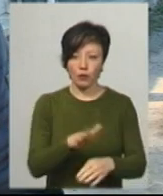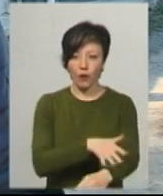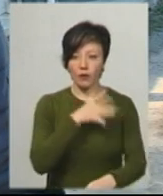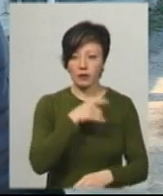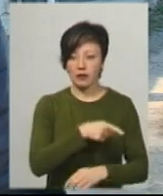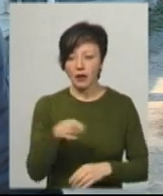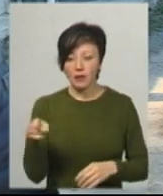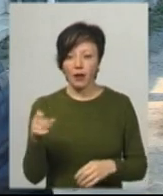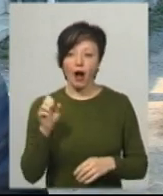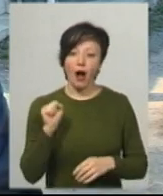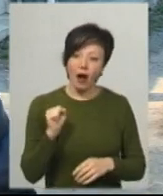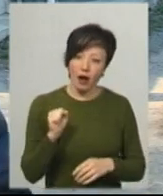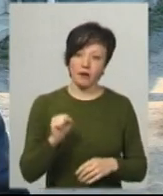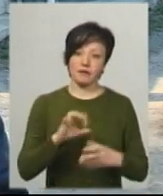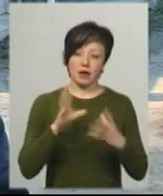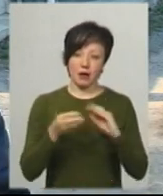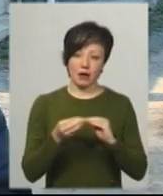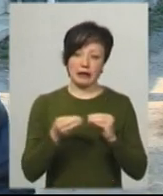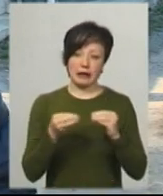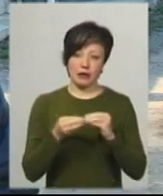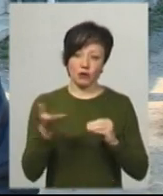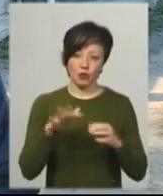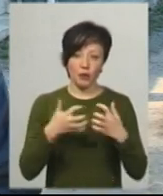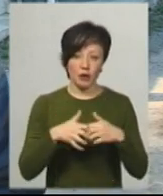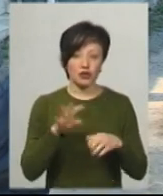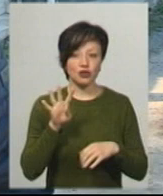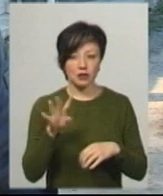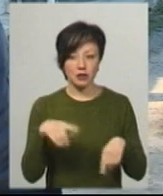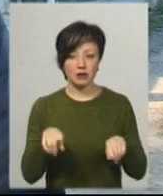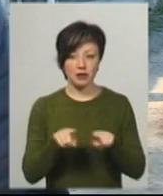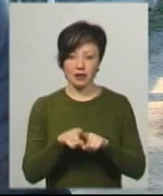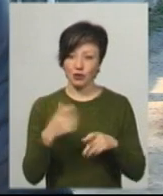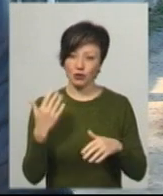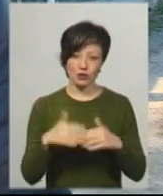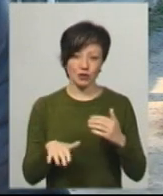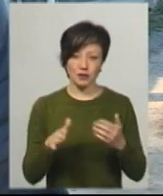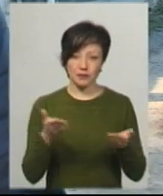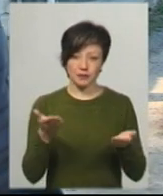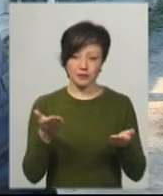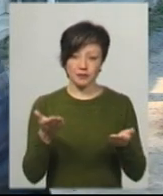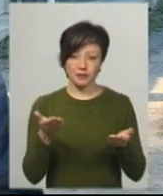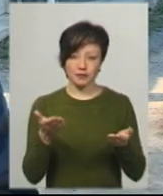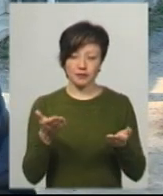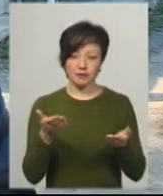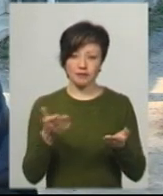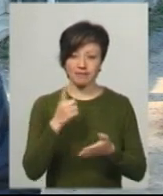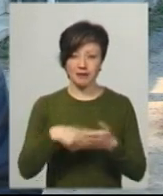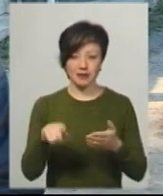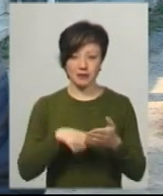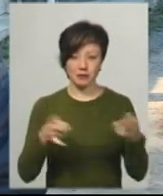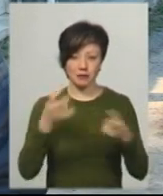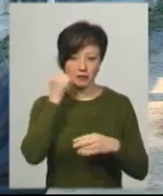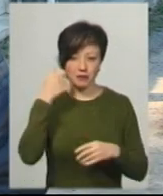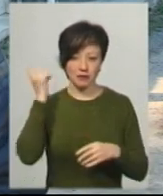А хоча в нас в загальному є десять апаратів, ну, чотири вже такі, що вони ще можуть використовуватися, але вже підлягають списанню.